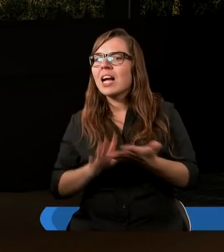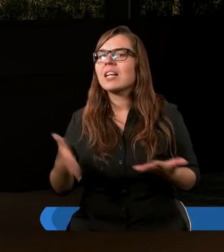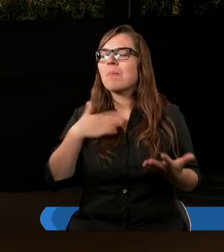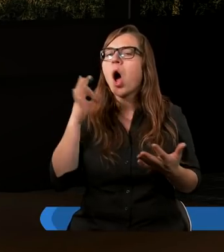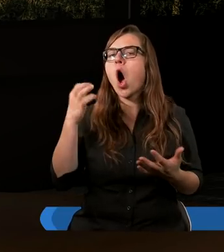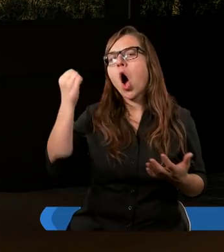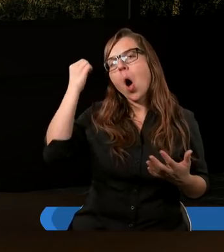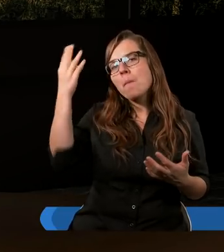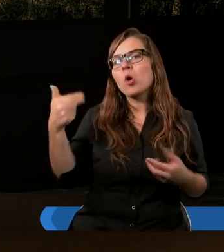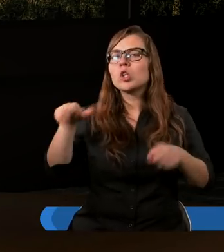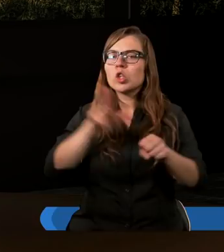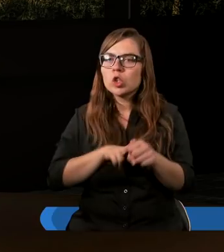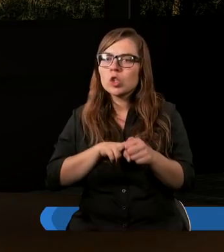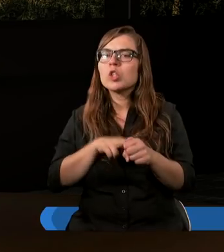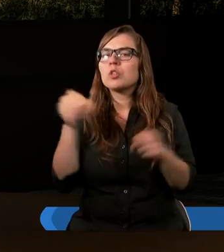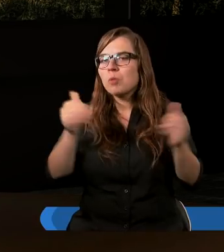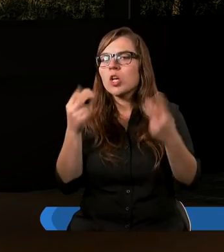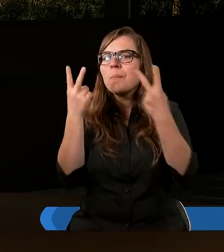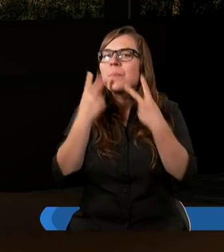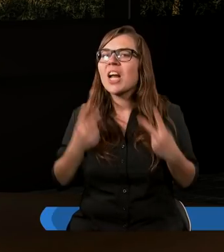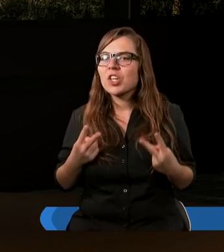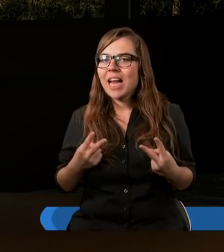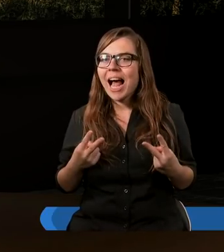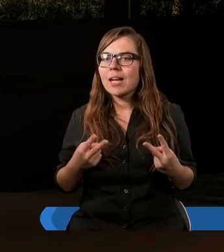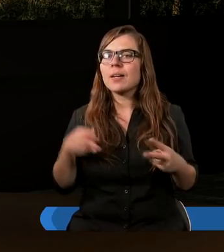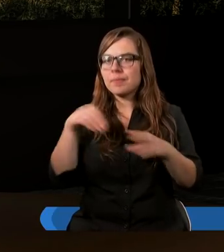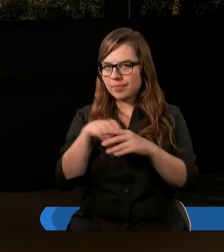o mądrości, które możemy przeczytać?